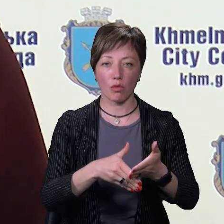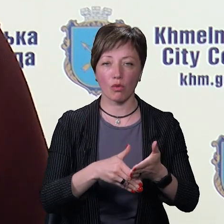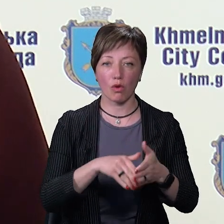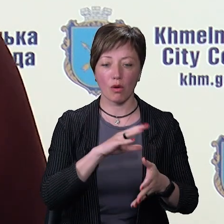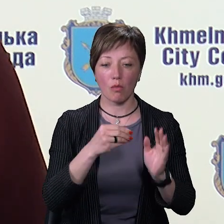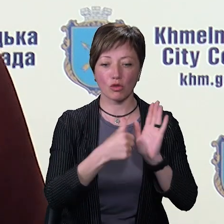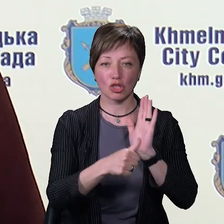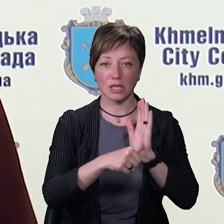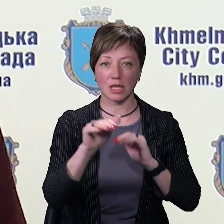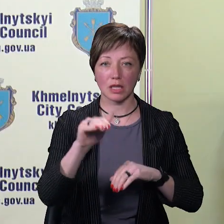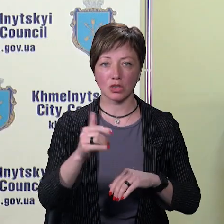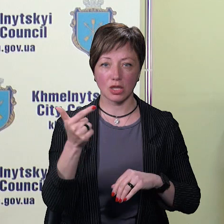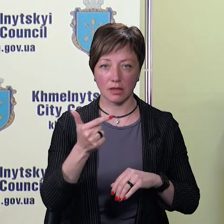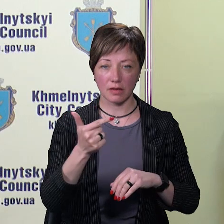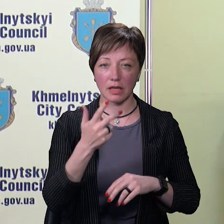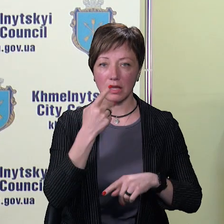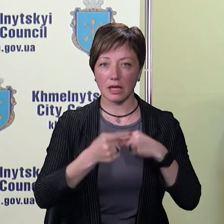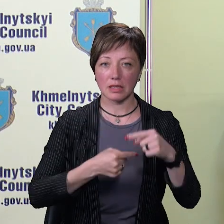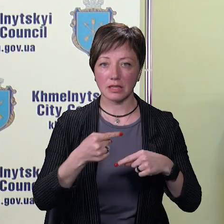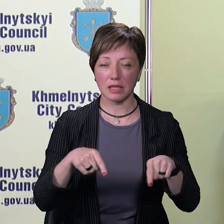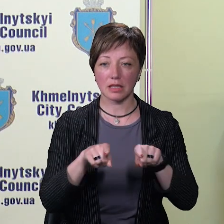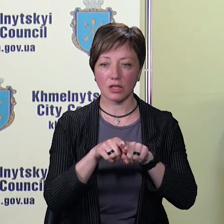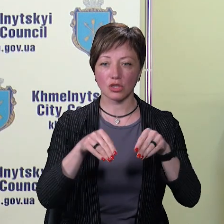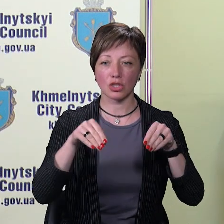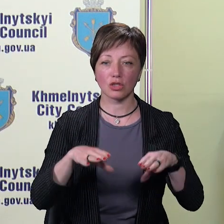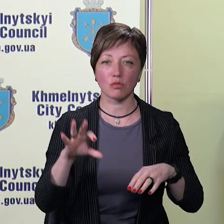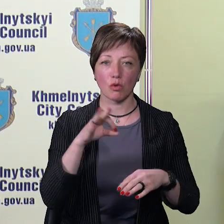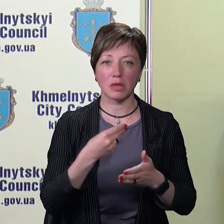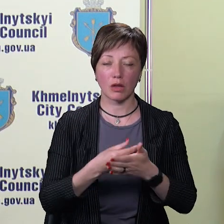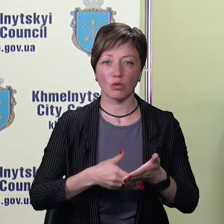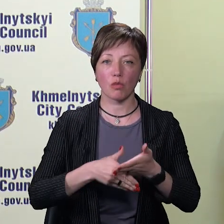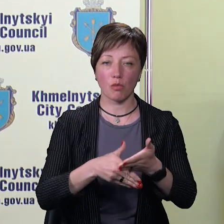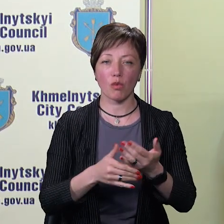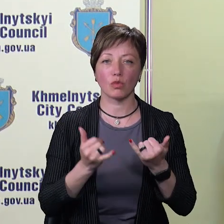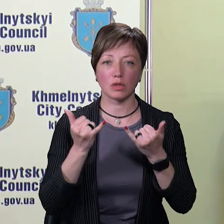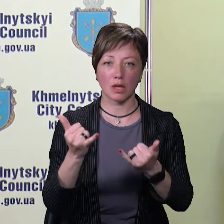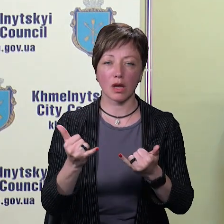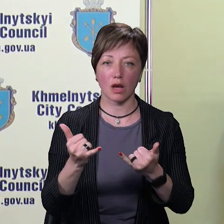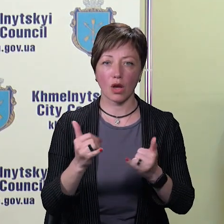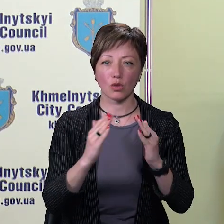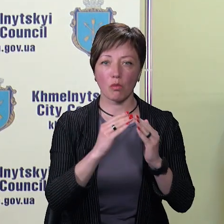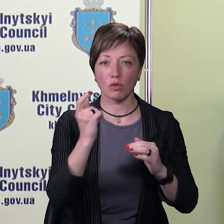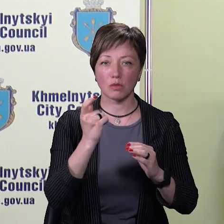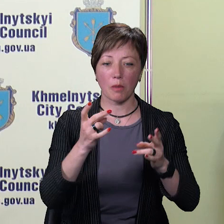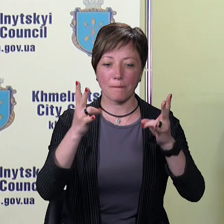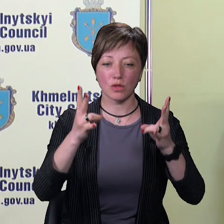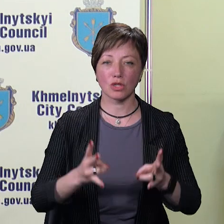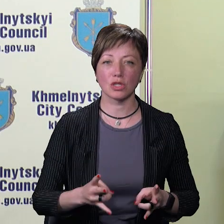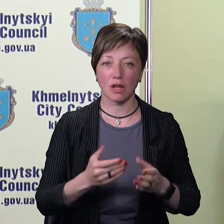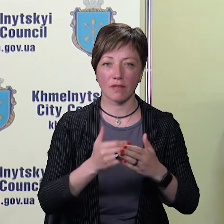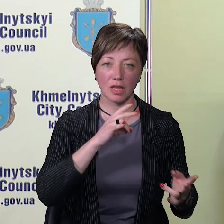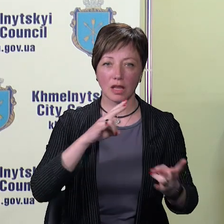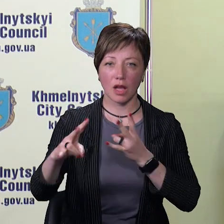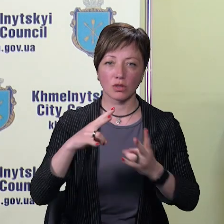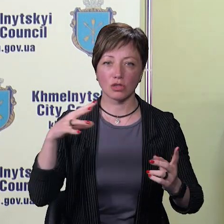по 60 тисяч гривень. Традиційне теж, на жаль, рішення про матеріальну допомогу для домогосподарств, які постраждали від